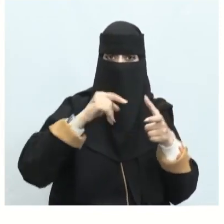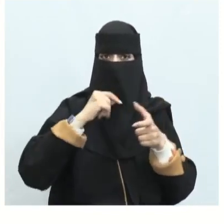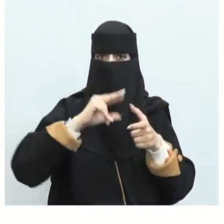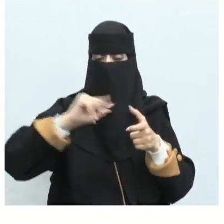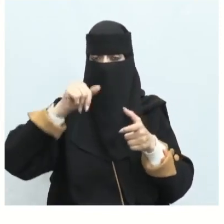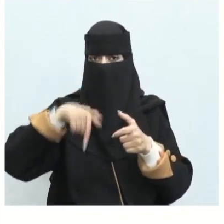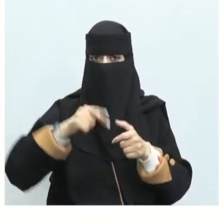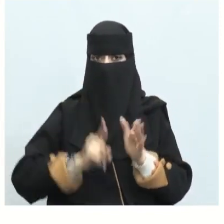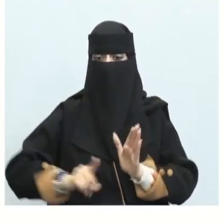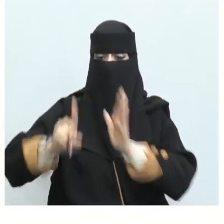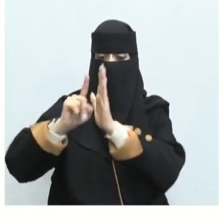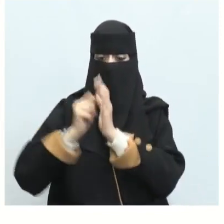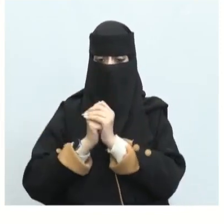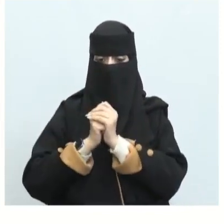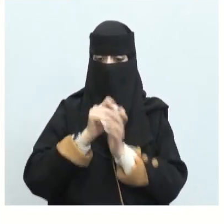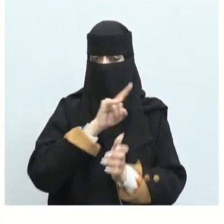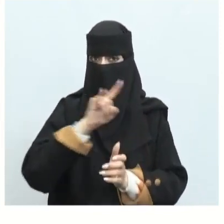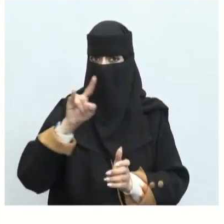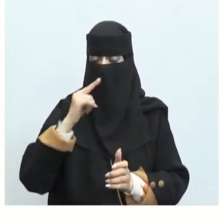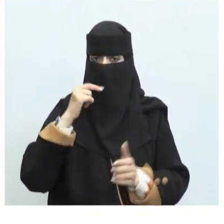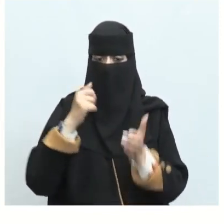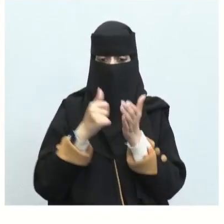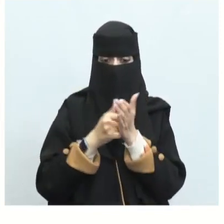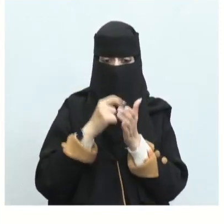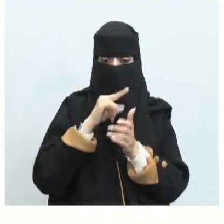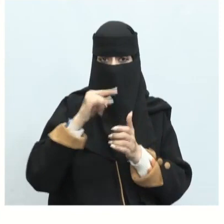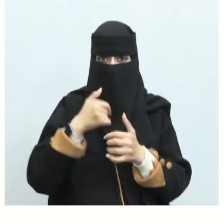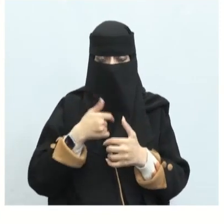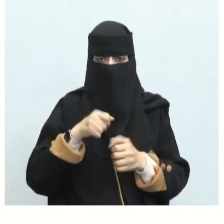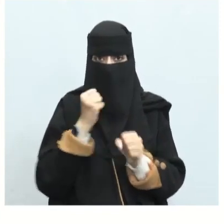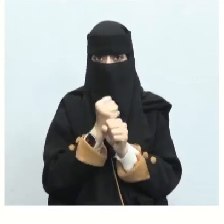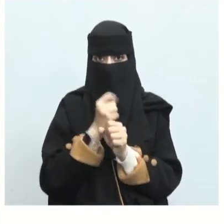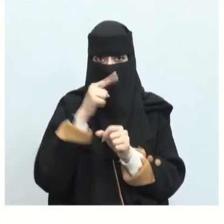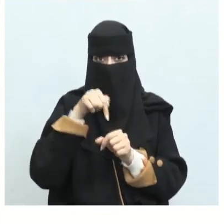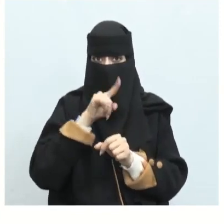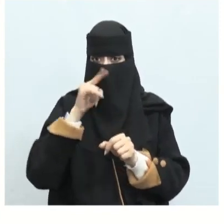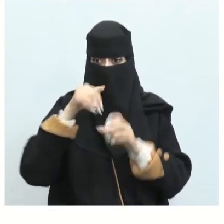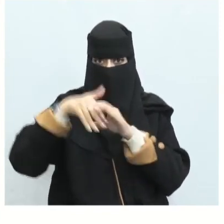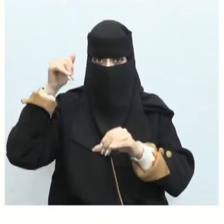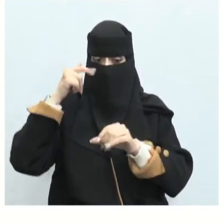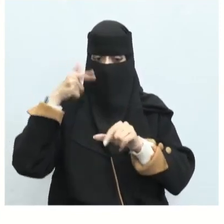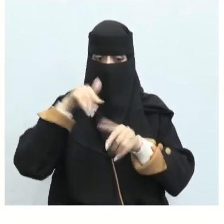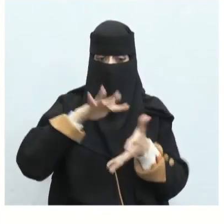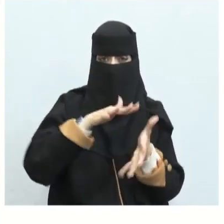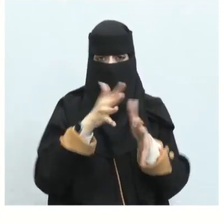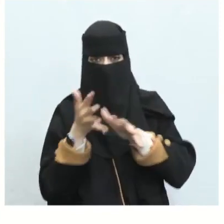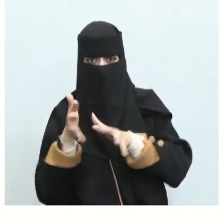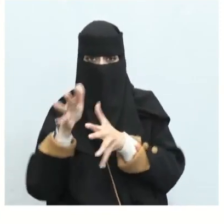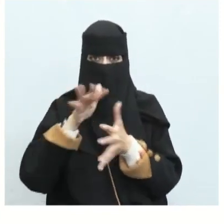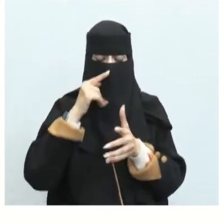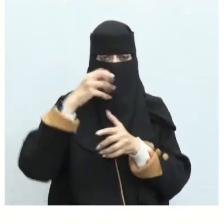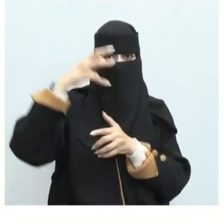وإمامها لا يطبعون ولا يبور فعالهم إذ لا يميل على الهوى